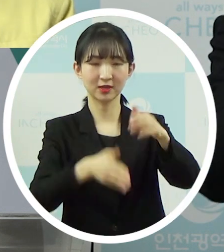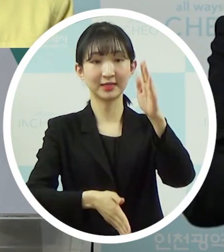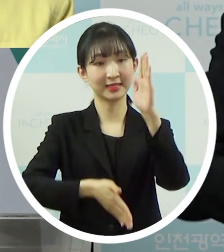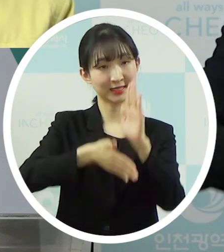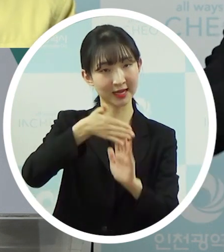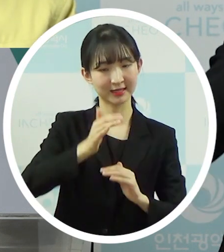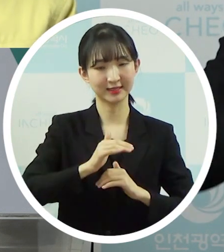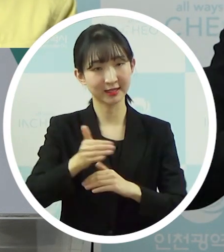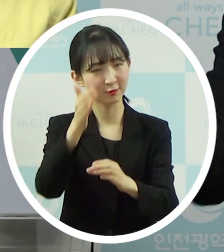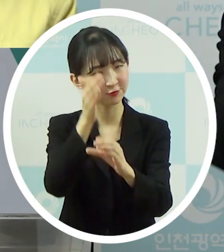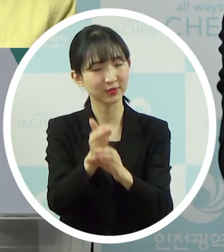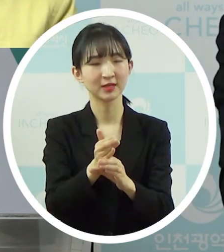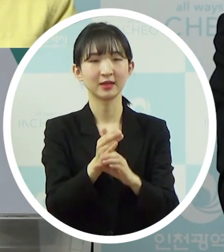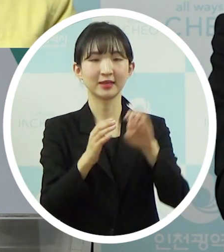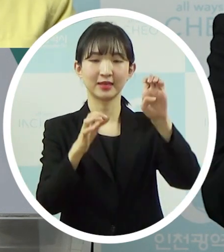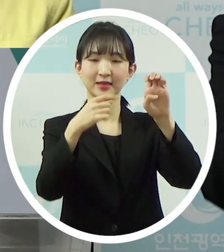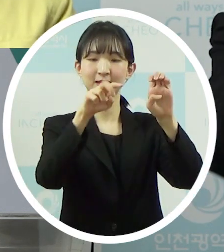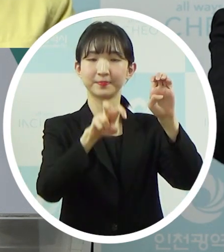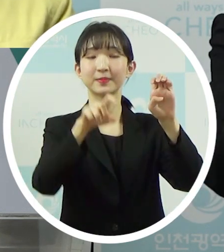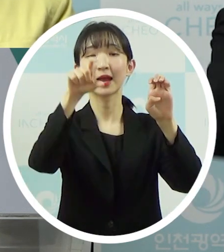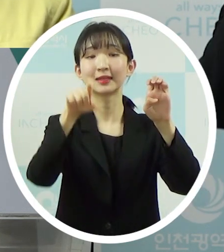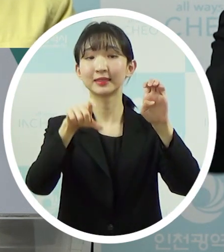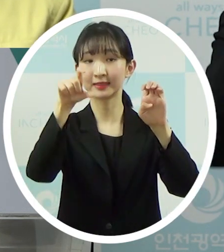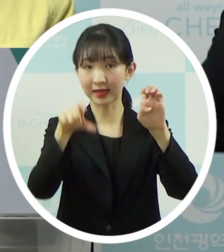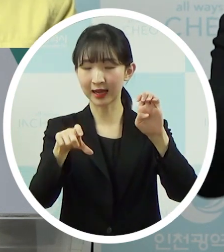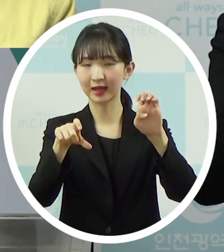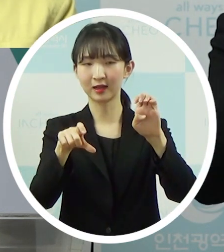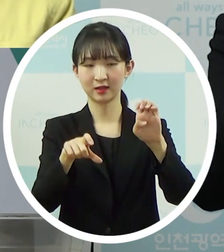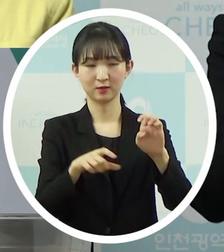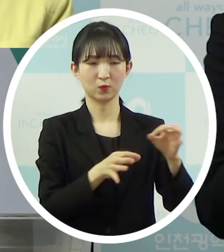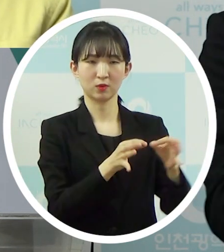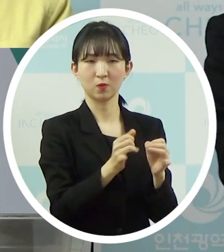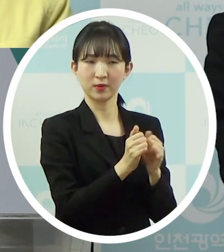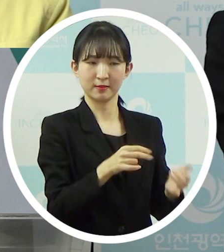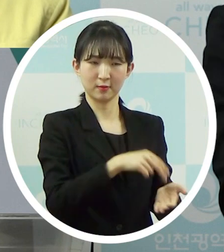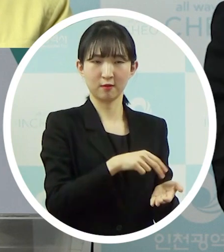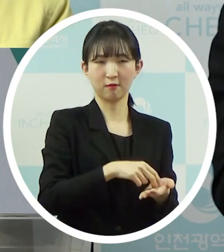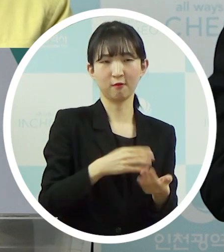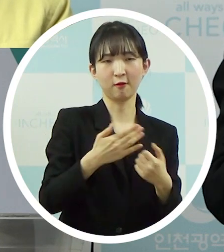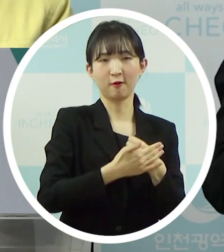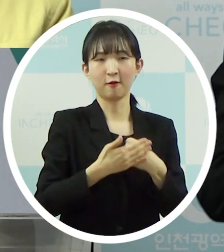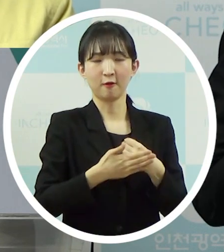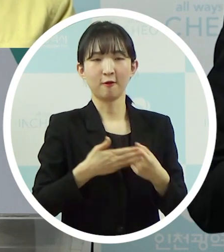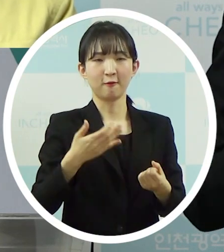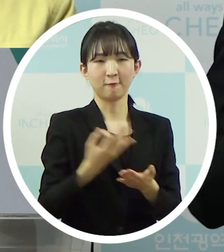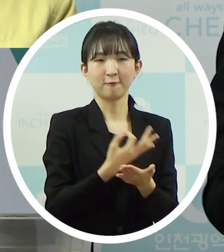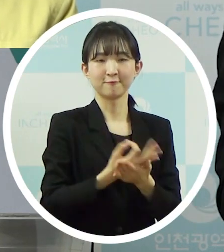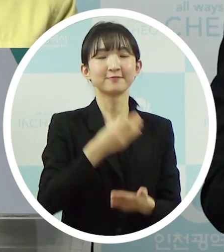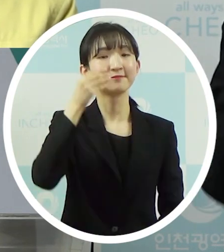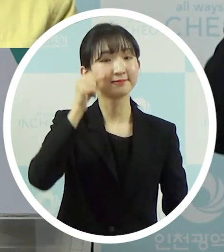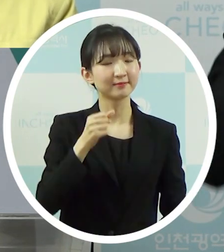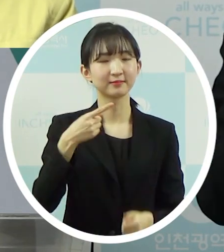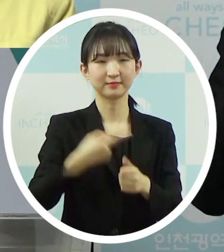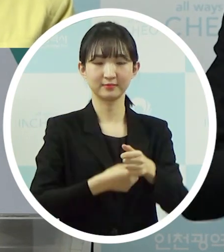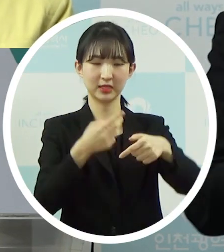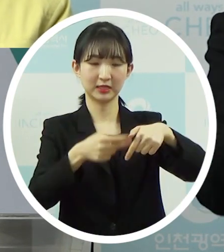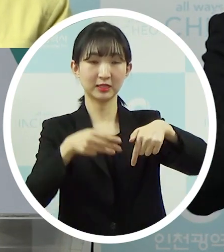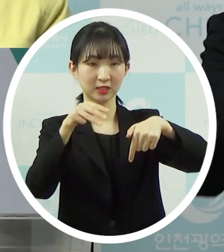인천이음카드 그 부분이 이제 소상공인들한테는 많은 혜택이 있을 거라고 생각을 해서 많은 부분은